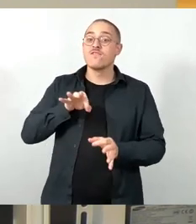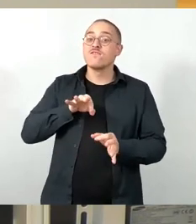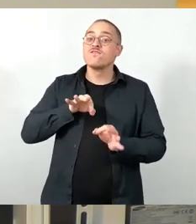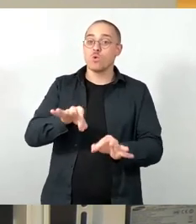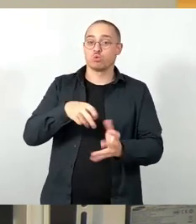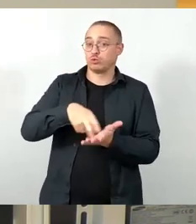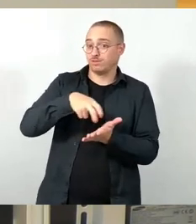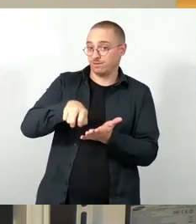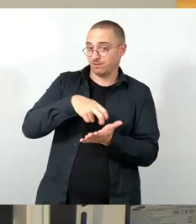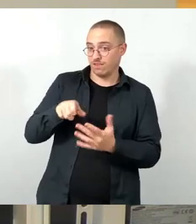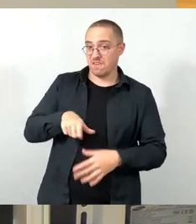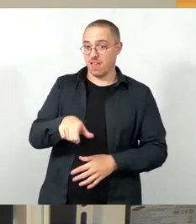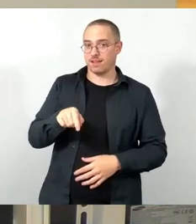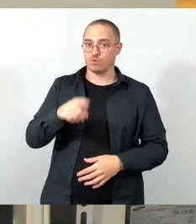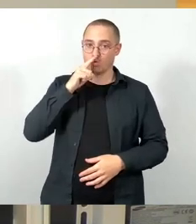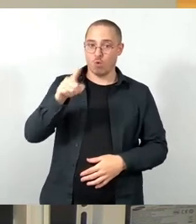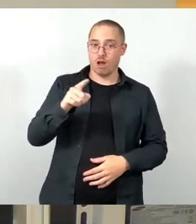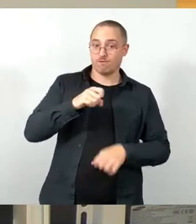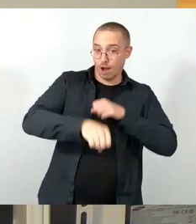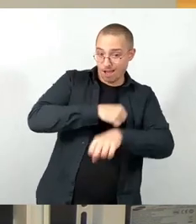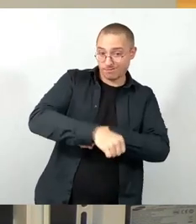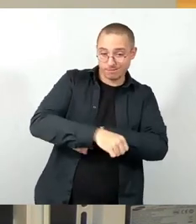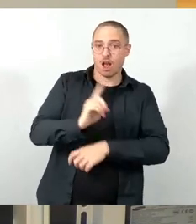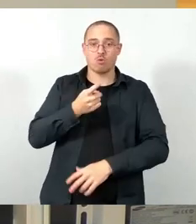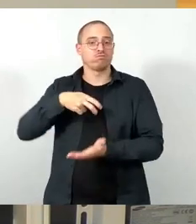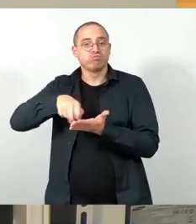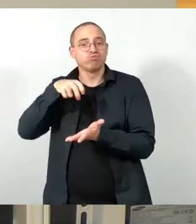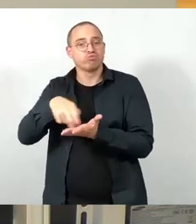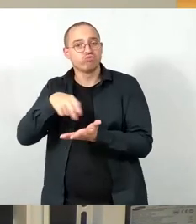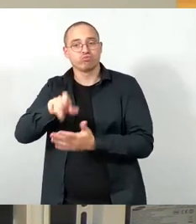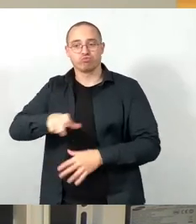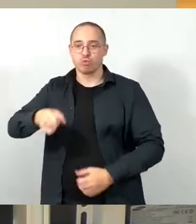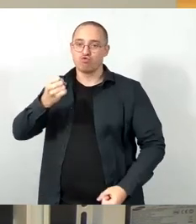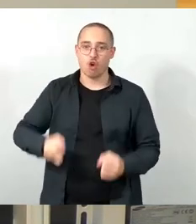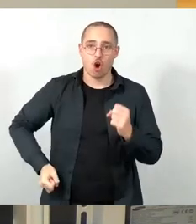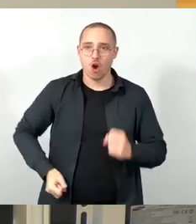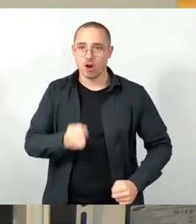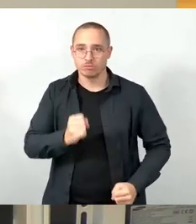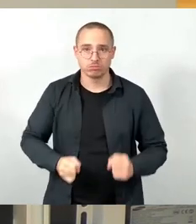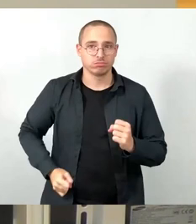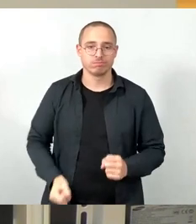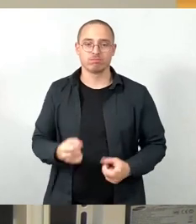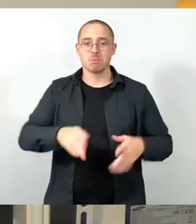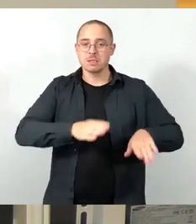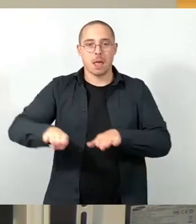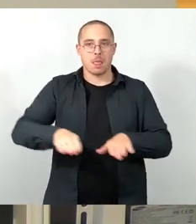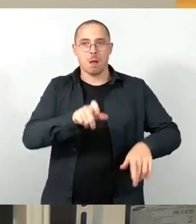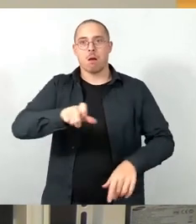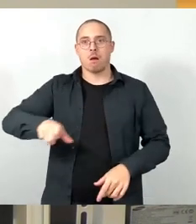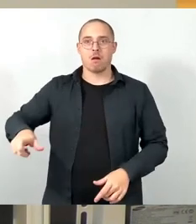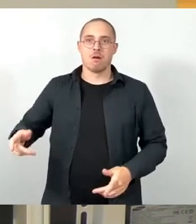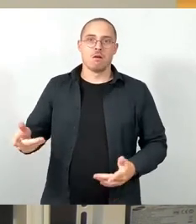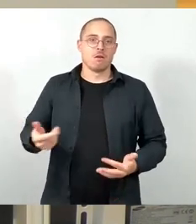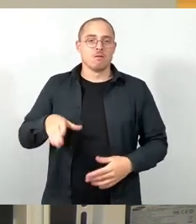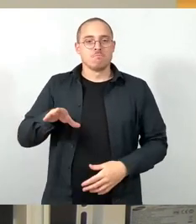Fußgänger, Spaziergänger, Jogger, alles Mögliche, Skater, Menschen mit Kinderwagen,